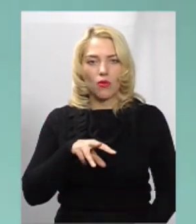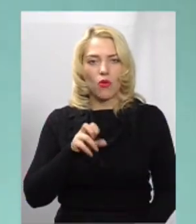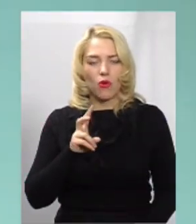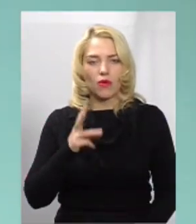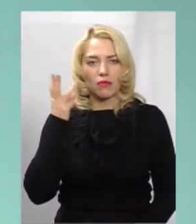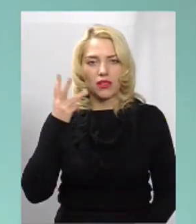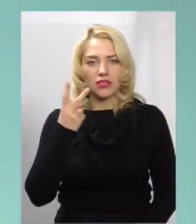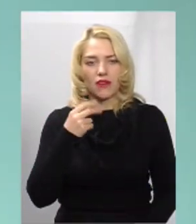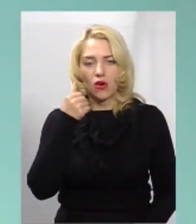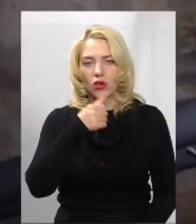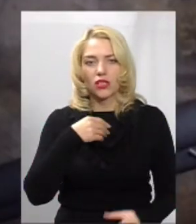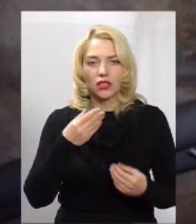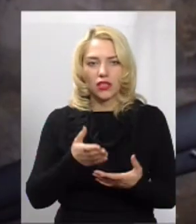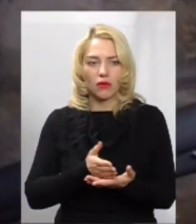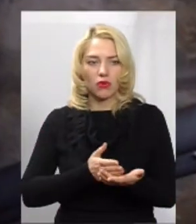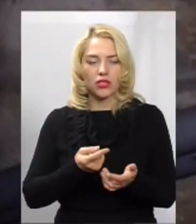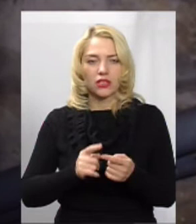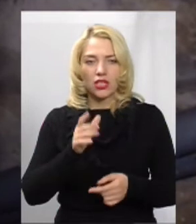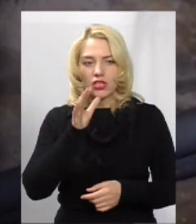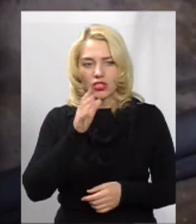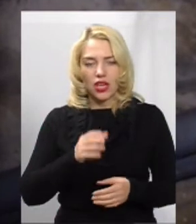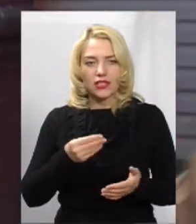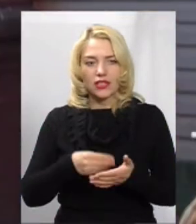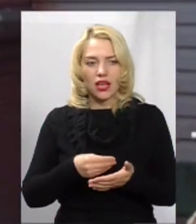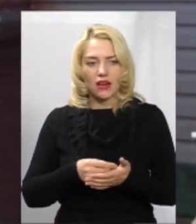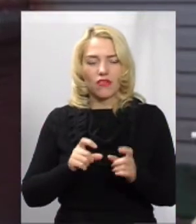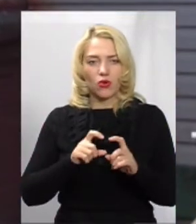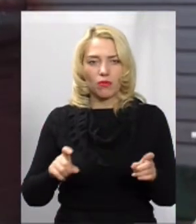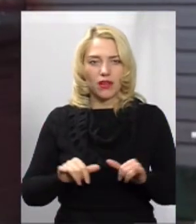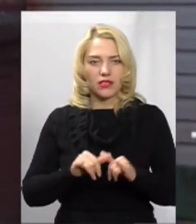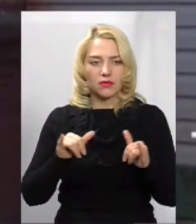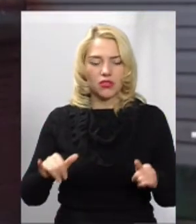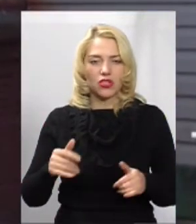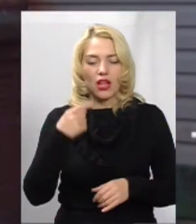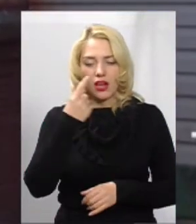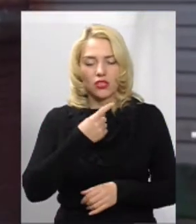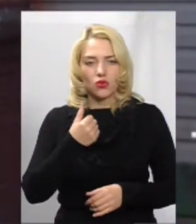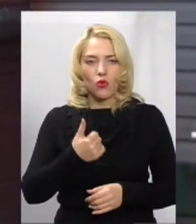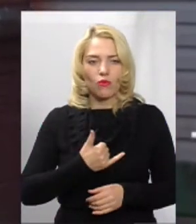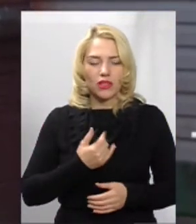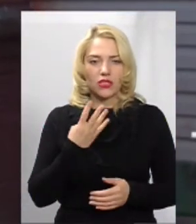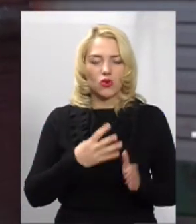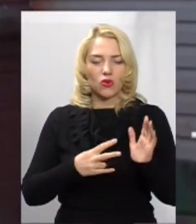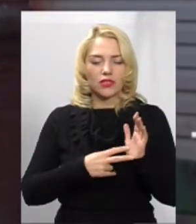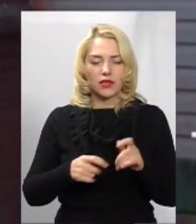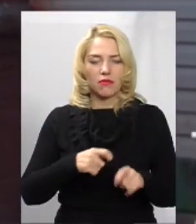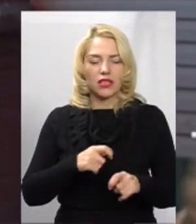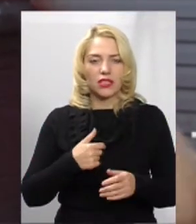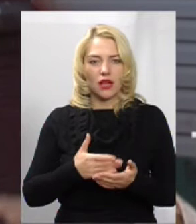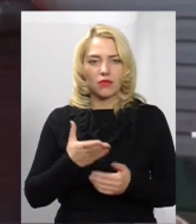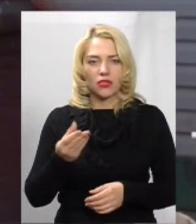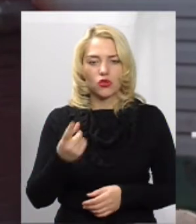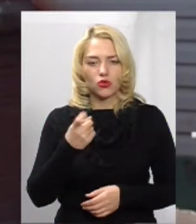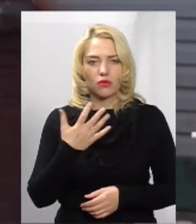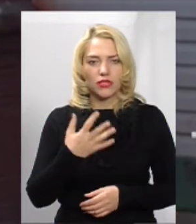роки надає їм послуги. Каже, за цей час тарифи компанії збільшились. Лічно в мене 47 метрів, я плачу 156 гривень. А